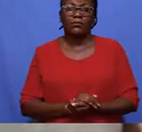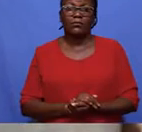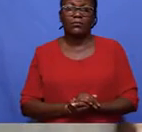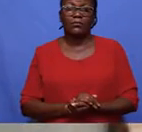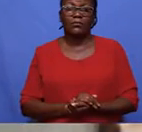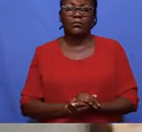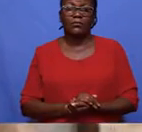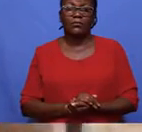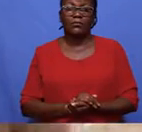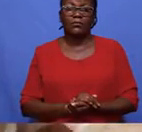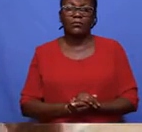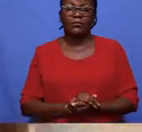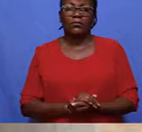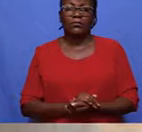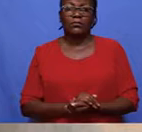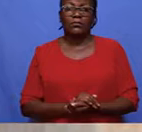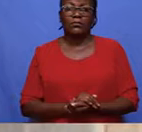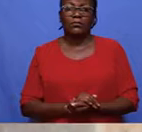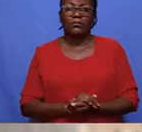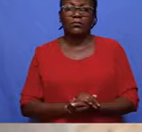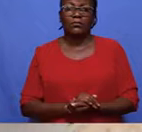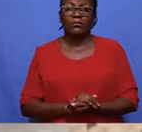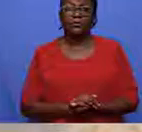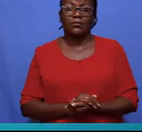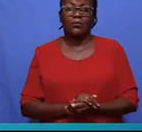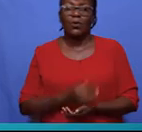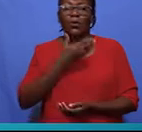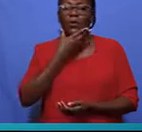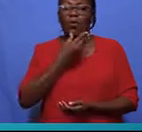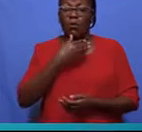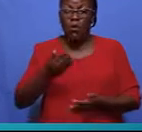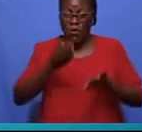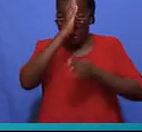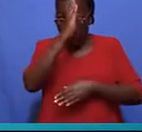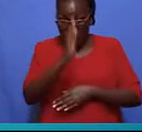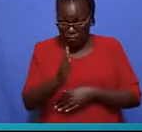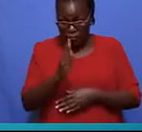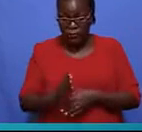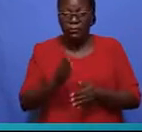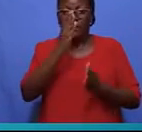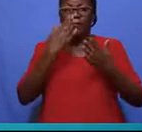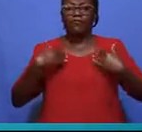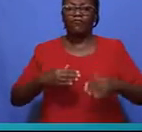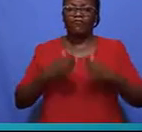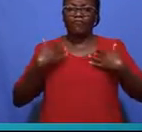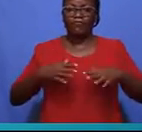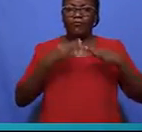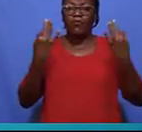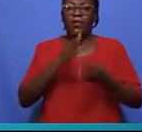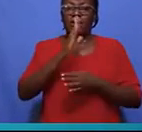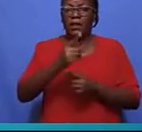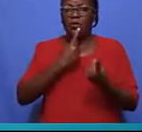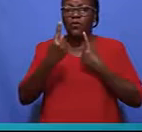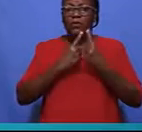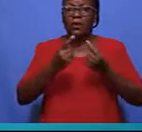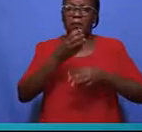Zuha, uzak aba ya Wanaume wa wajibikaji wanajali Afia na ustawi wa familia zao. Ongia